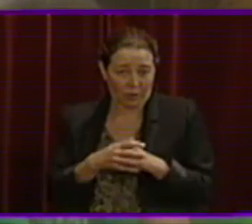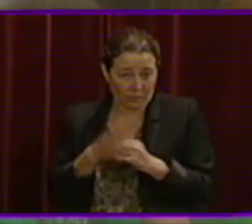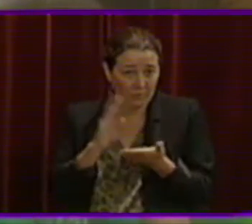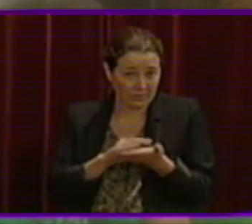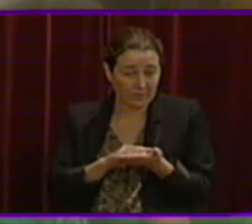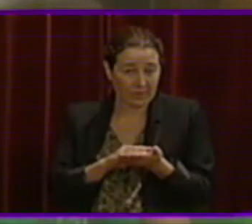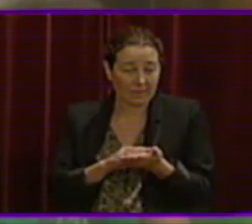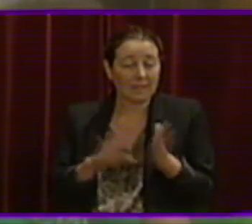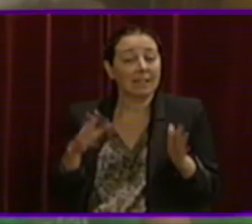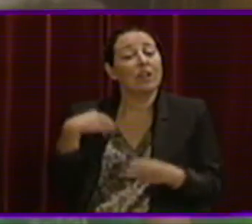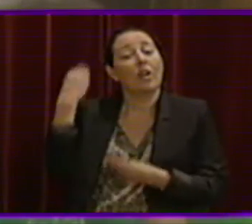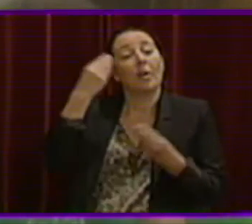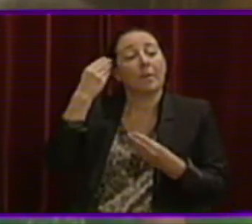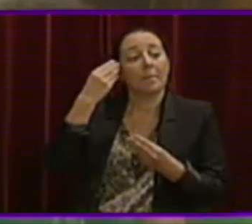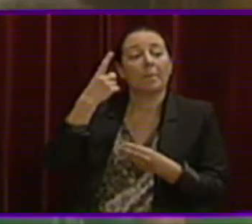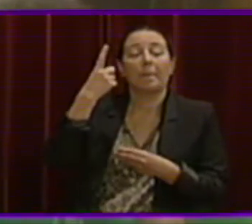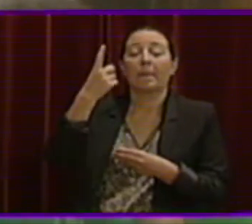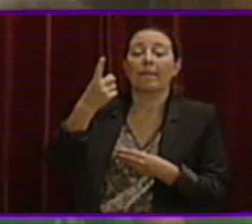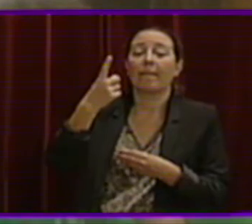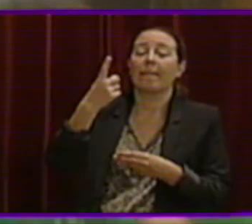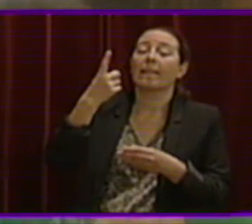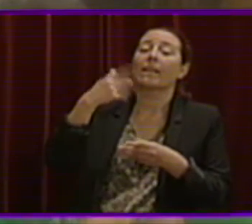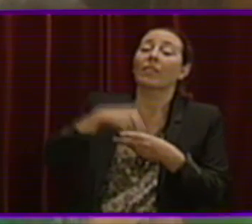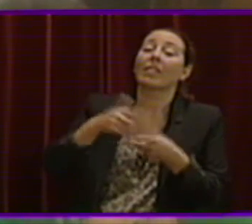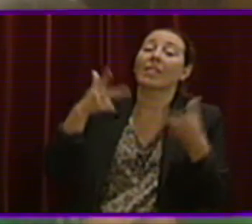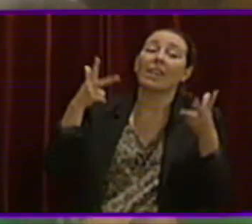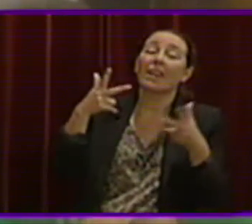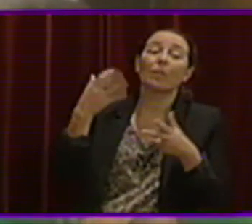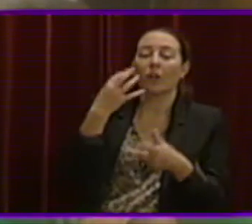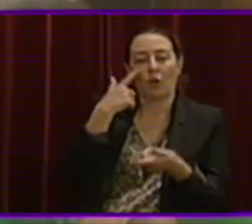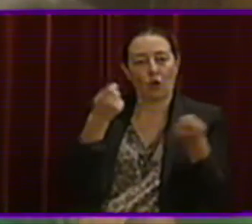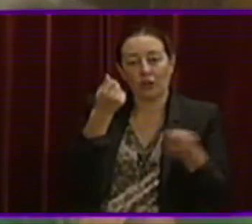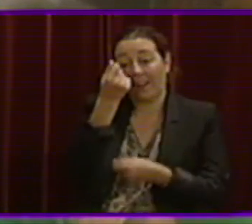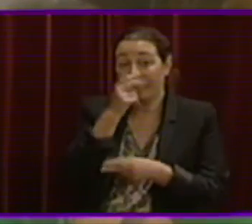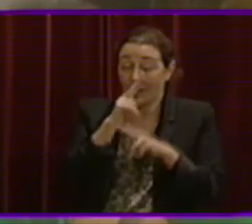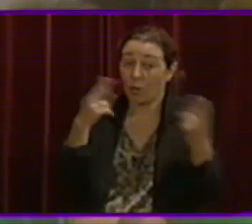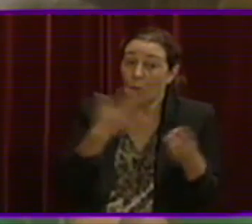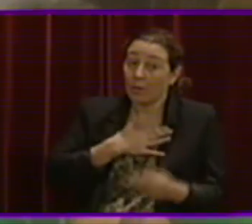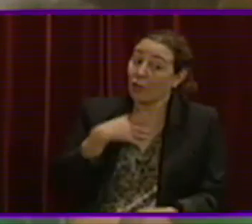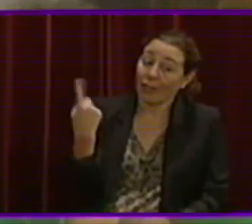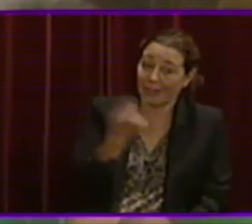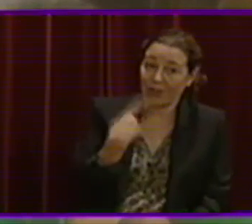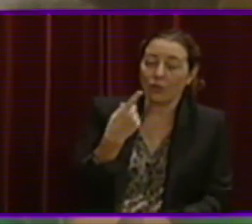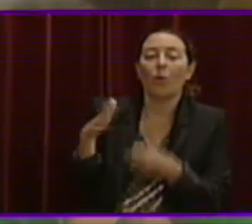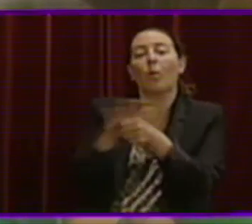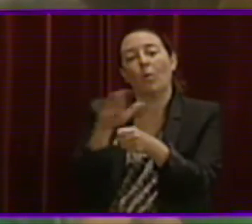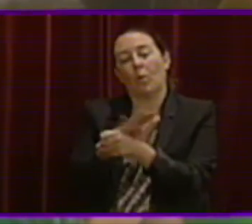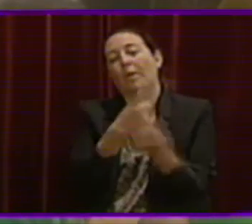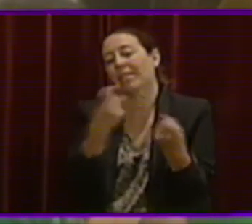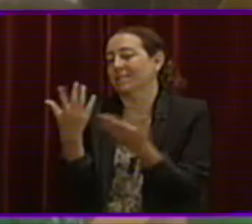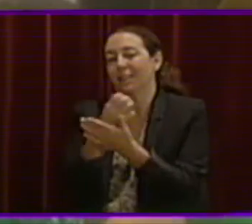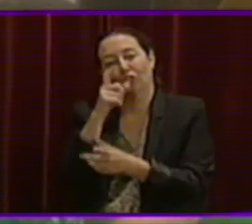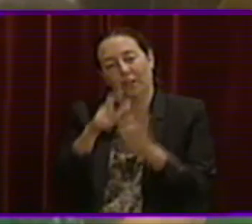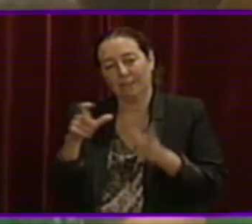Consideram que el que una administració democràtica ha de fer és controlar que els diners públics, els de tots, cobreixin les necessitats de totes les persones.